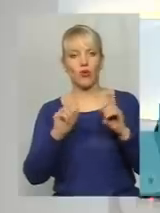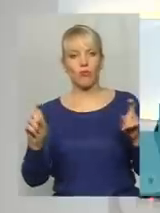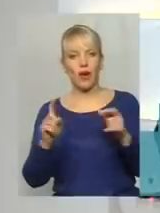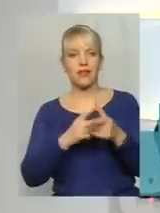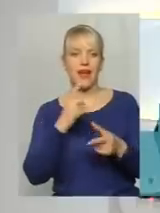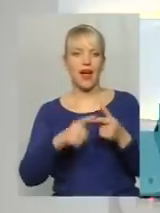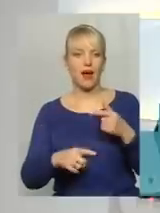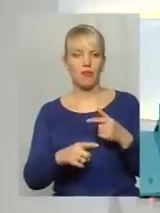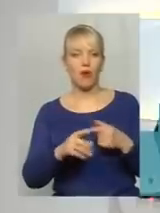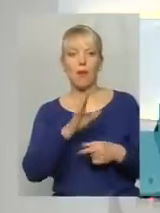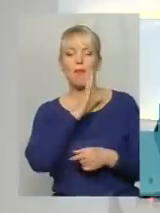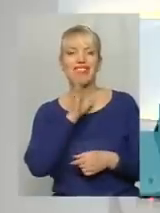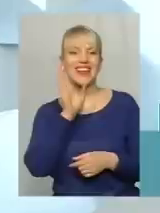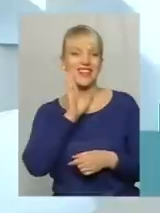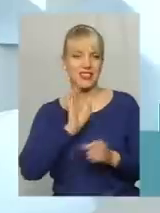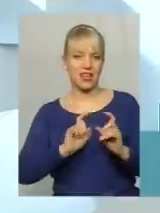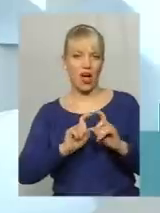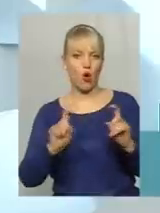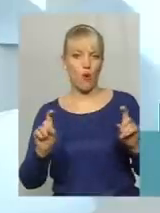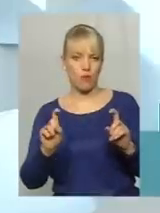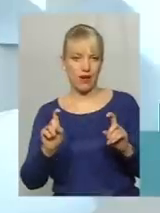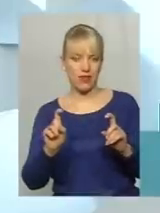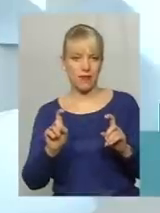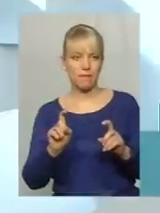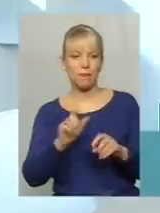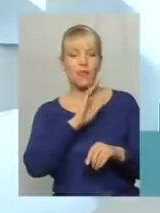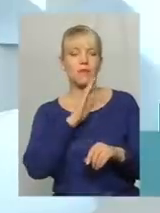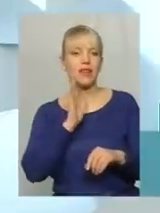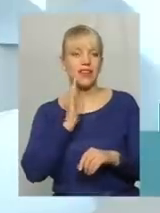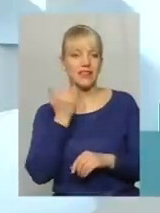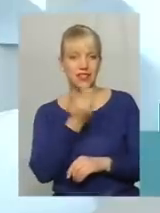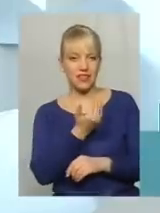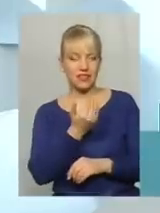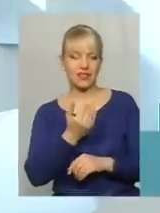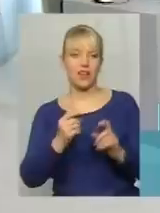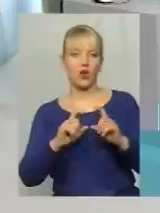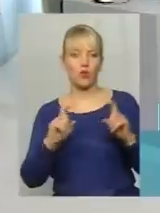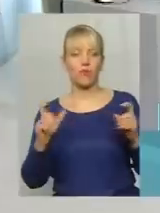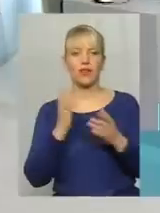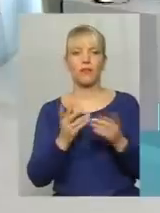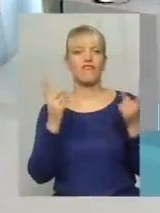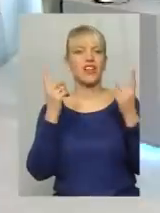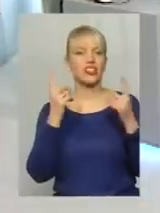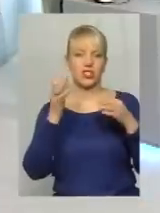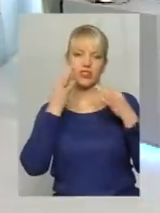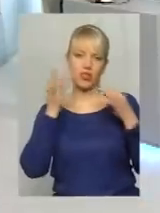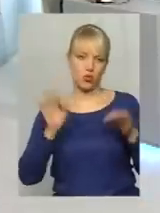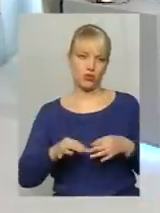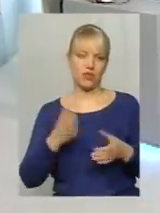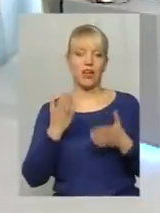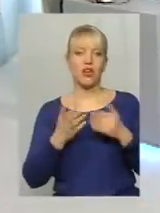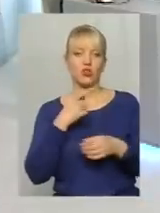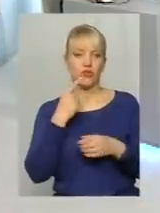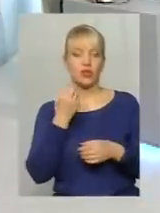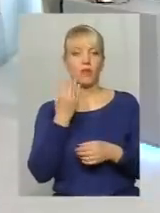материнська компанія. Тому що їхня материнська має величезний досвід, якщо говорити про